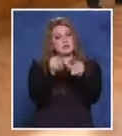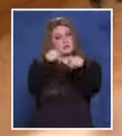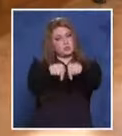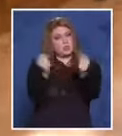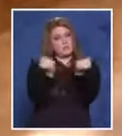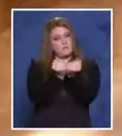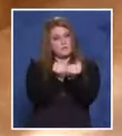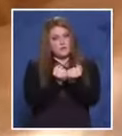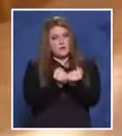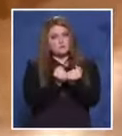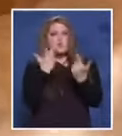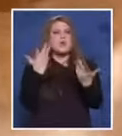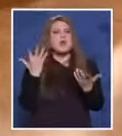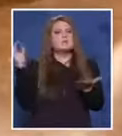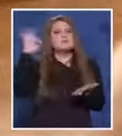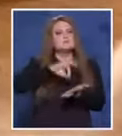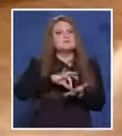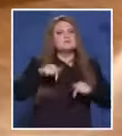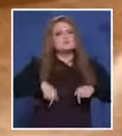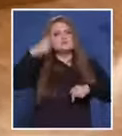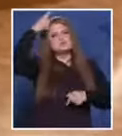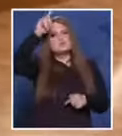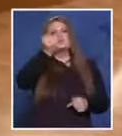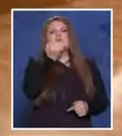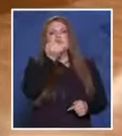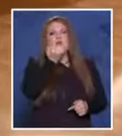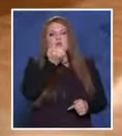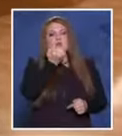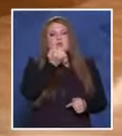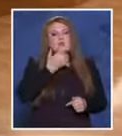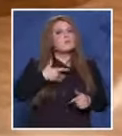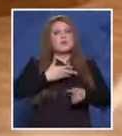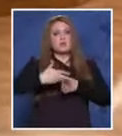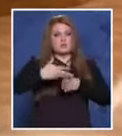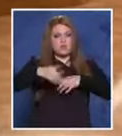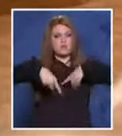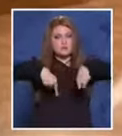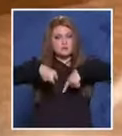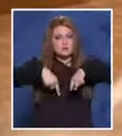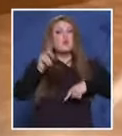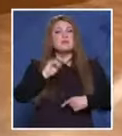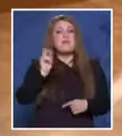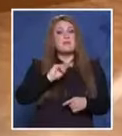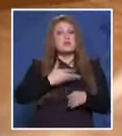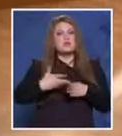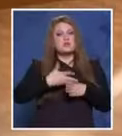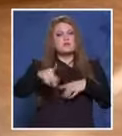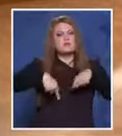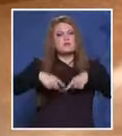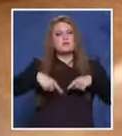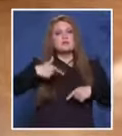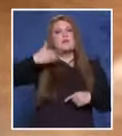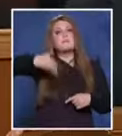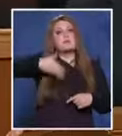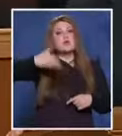Ето така. Как се стига от това село? Има ли редовен транспорт? Няма редовен Няма редовен Пътуваме 5